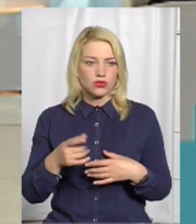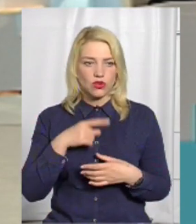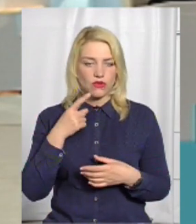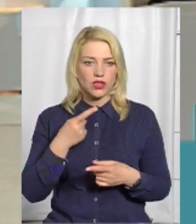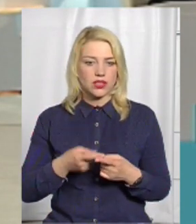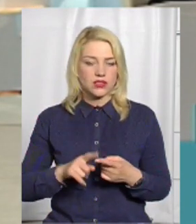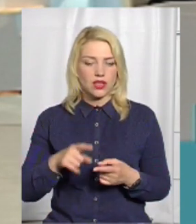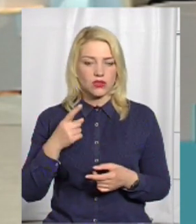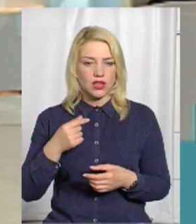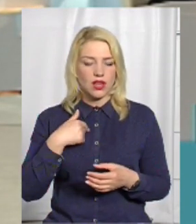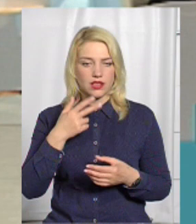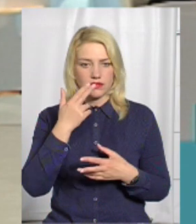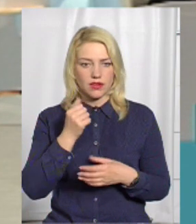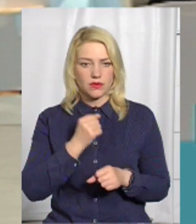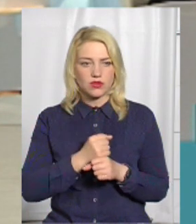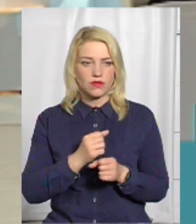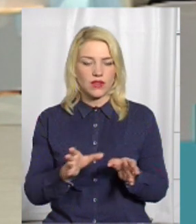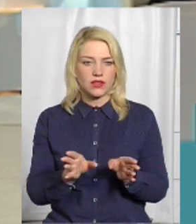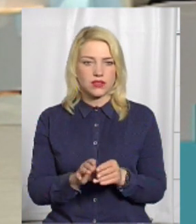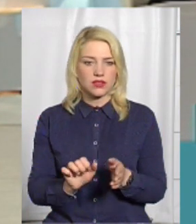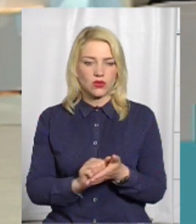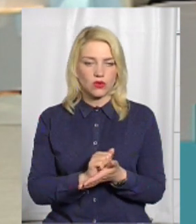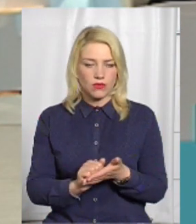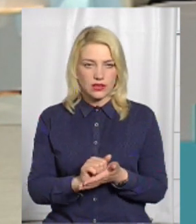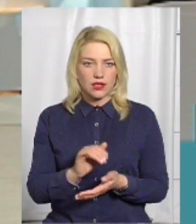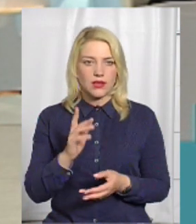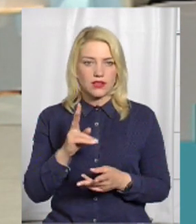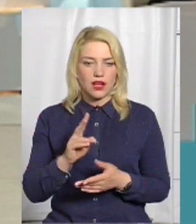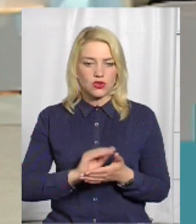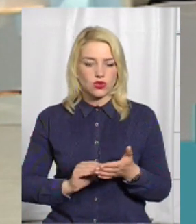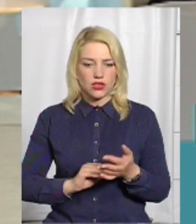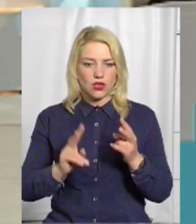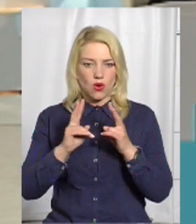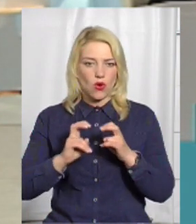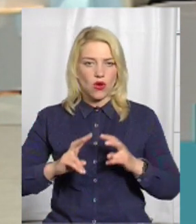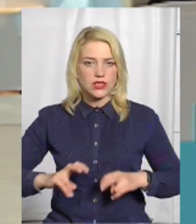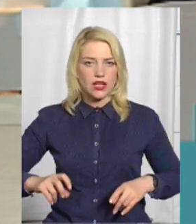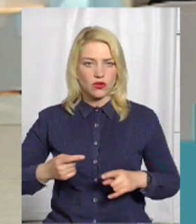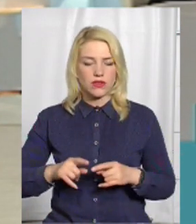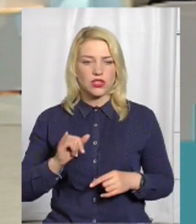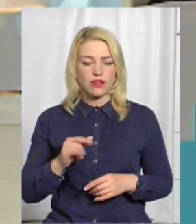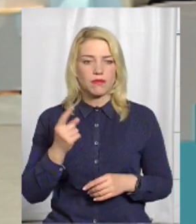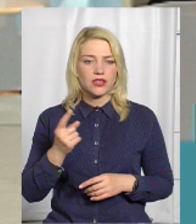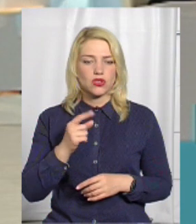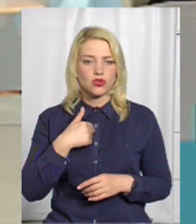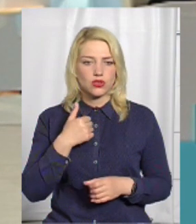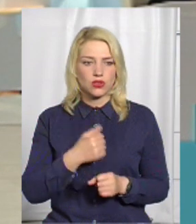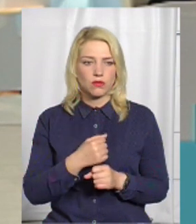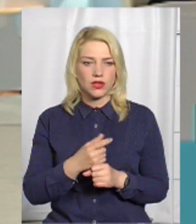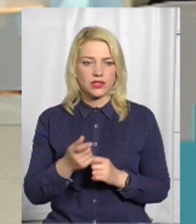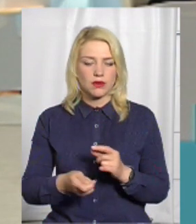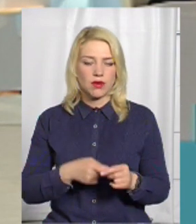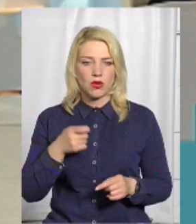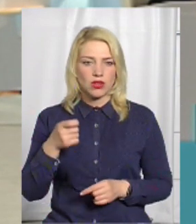це одне, я все ж таки звикла працювати з документами, як журналістка-розслідувачка, і перше, що зробили, це ми